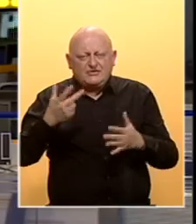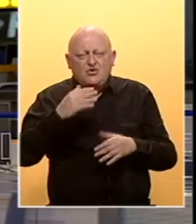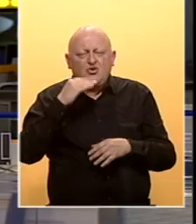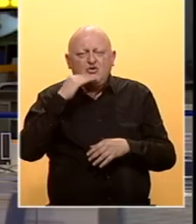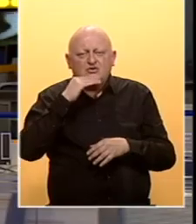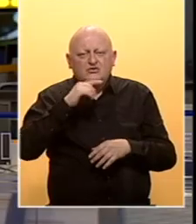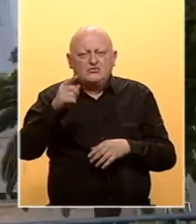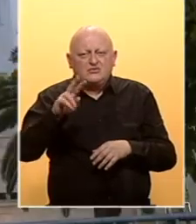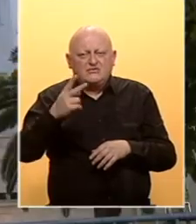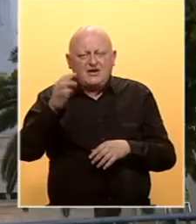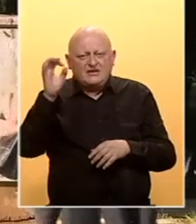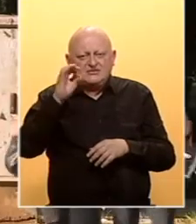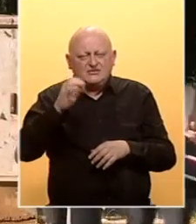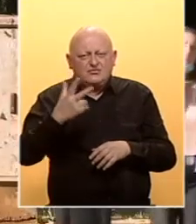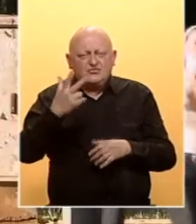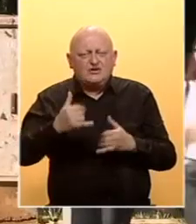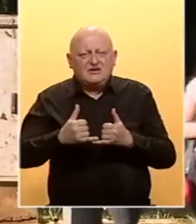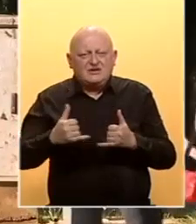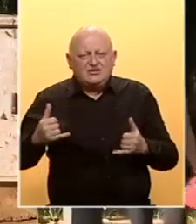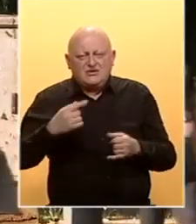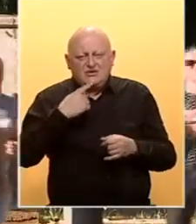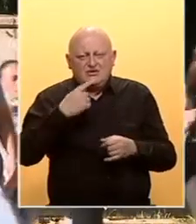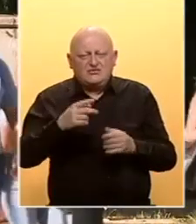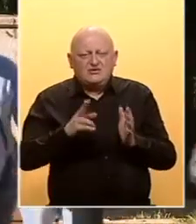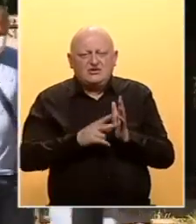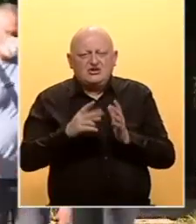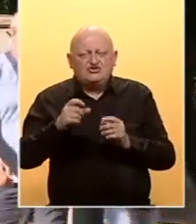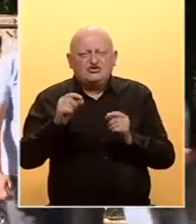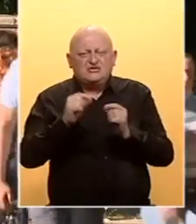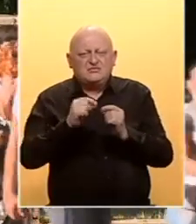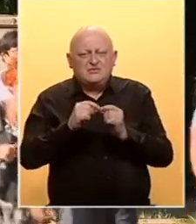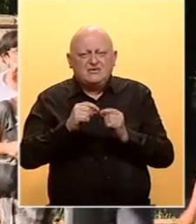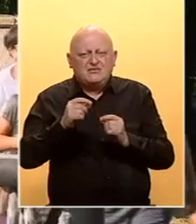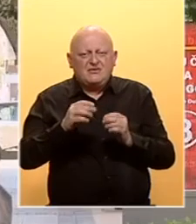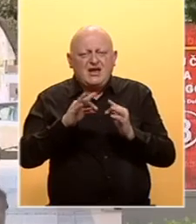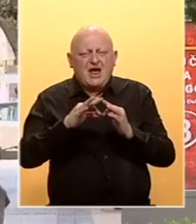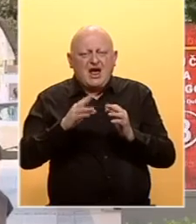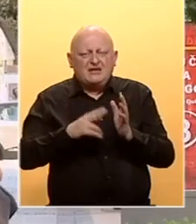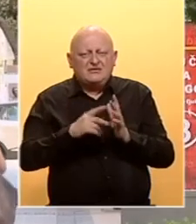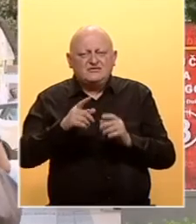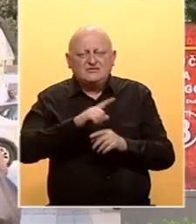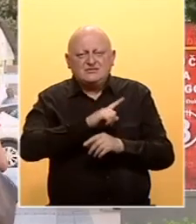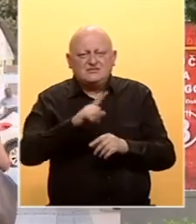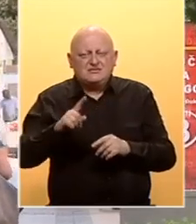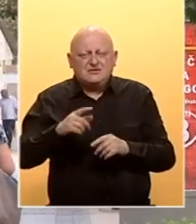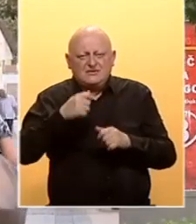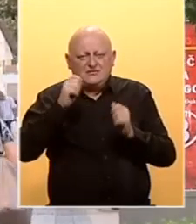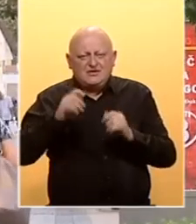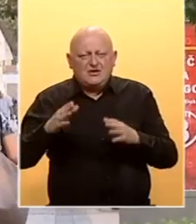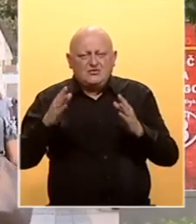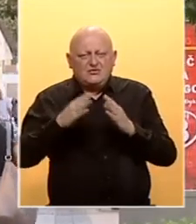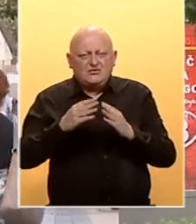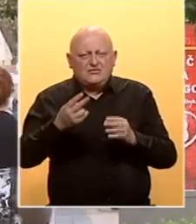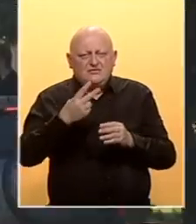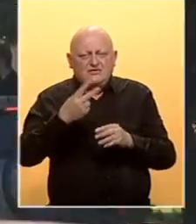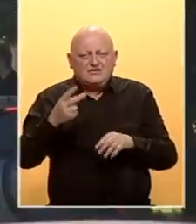septembra do 12. oktobra u tri grada. Riječ je o Nikšiću, Beranama i Andrijevici, gdje će biti zabranjeno napuštanje domova